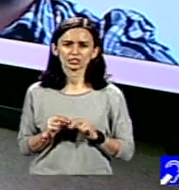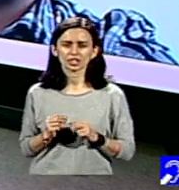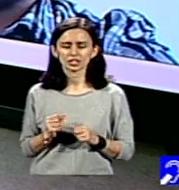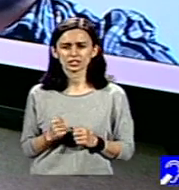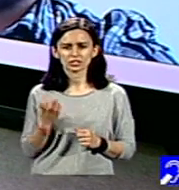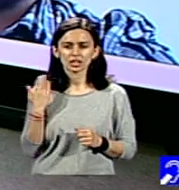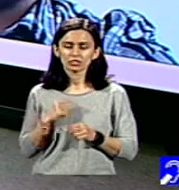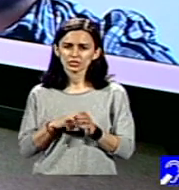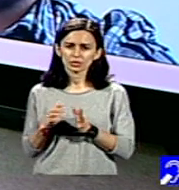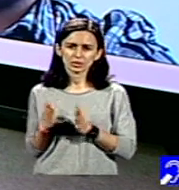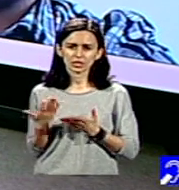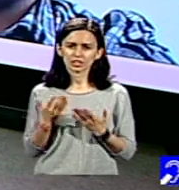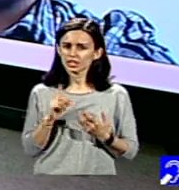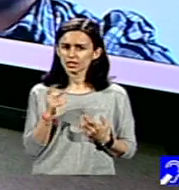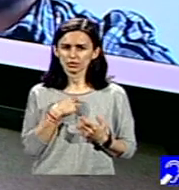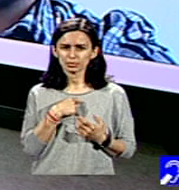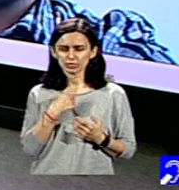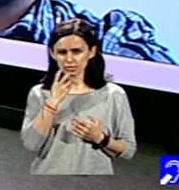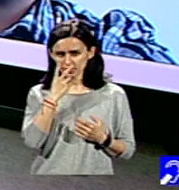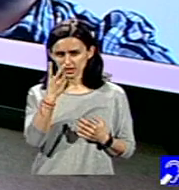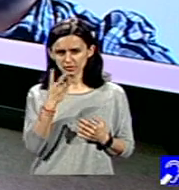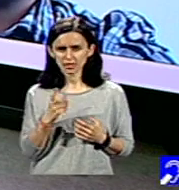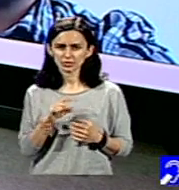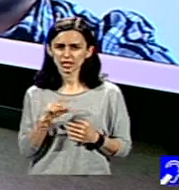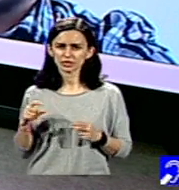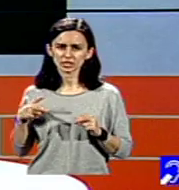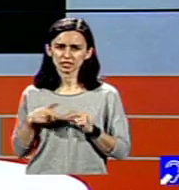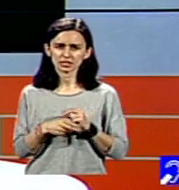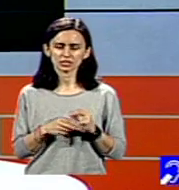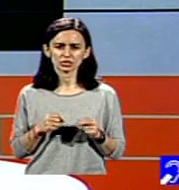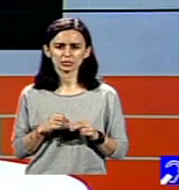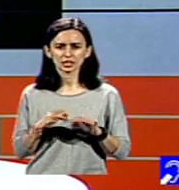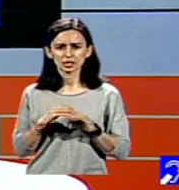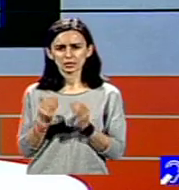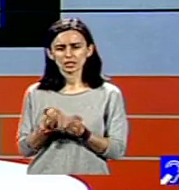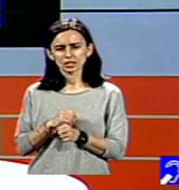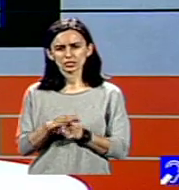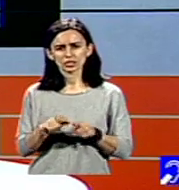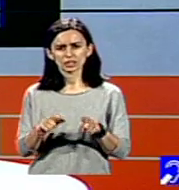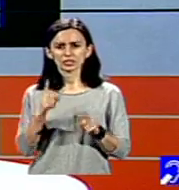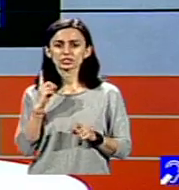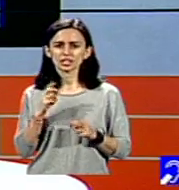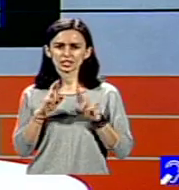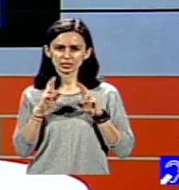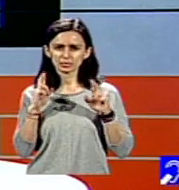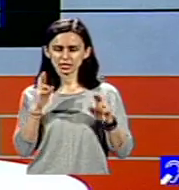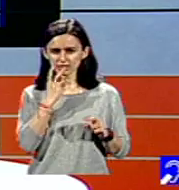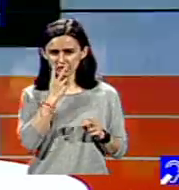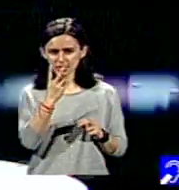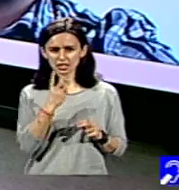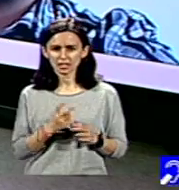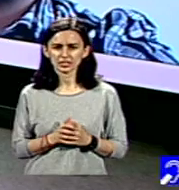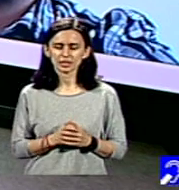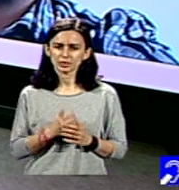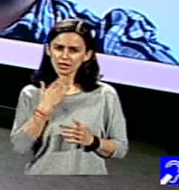evident, a fost o perioadă în care nu ne-am putut vedea datorită restricțiilor legate de pandemia de coronavirus, dar sper în curând să avem ocazia să ne